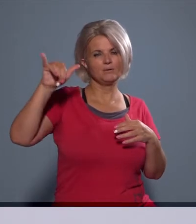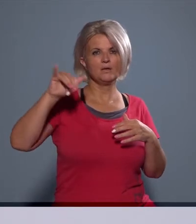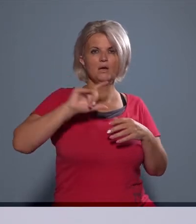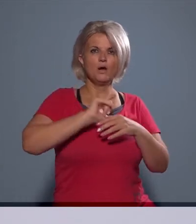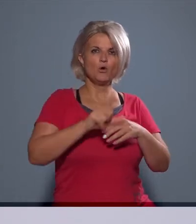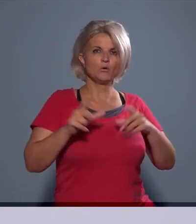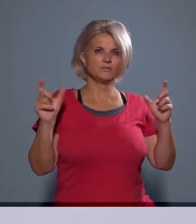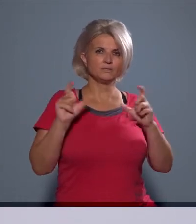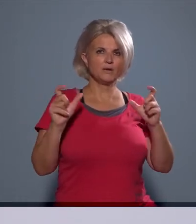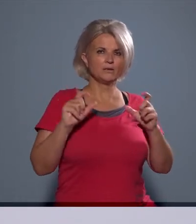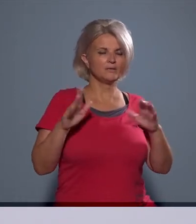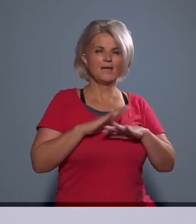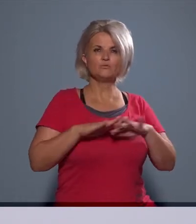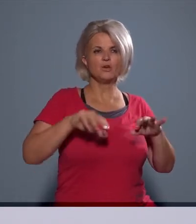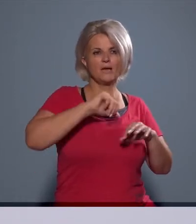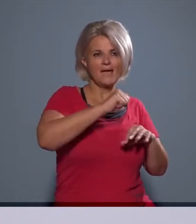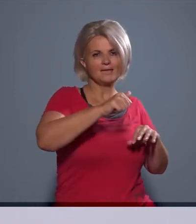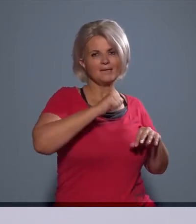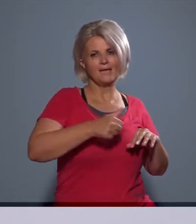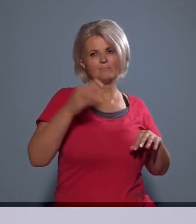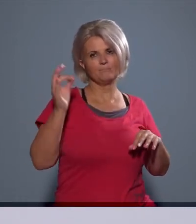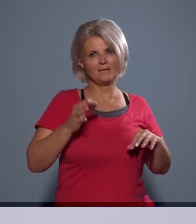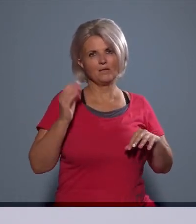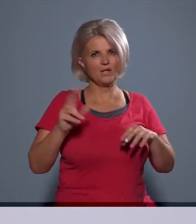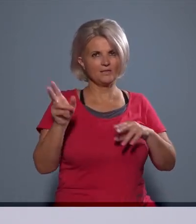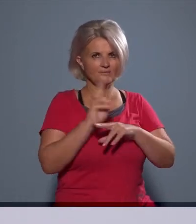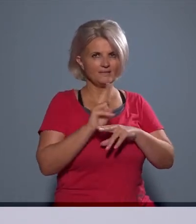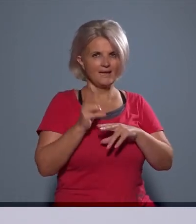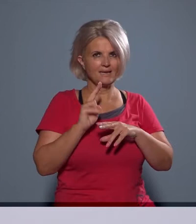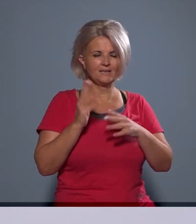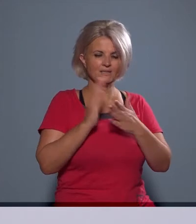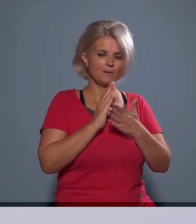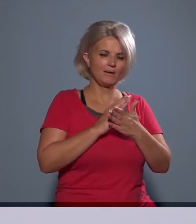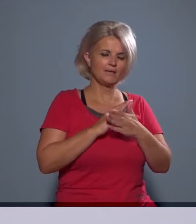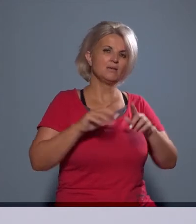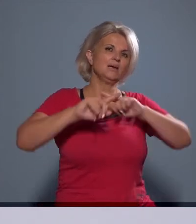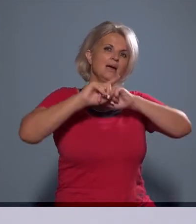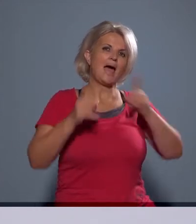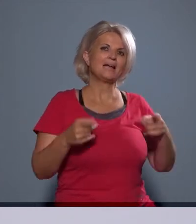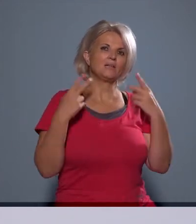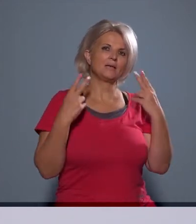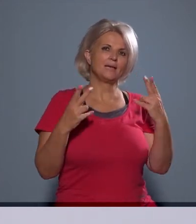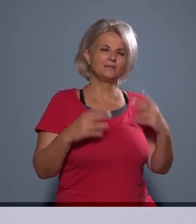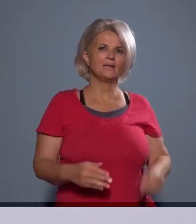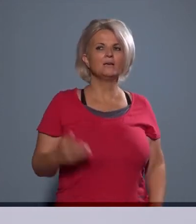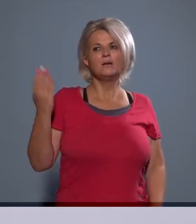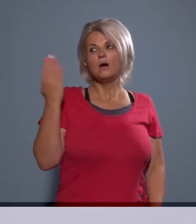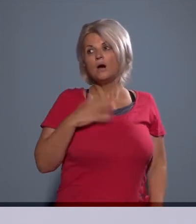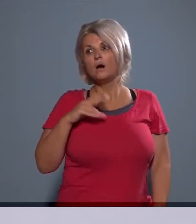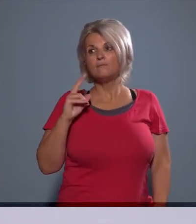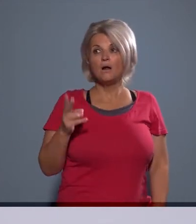nem egyes pillanatait veszi figyelembe a jogszabály, hanem úgynevezett átlagértékeket. Márpedig, hogyha valaki